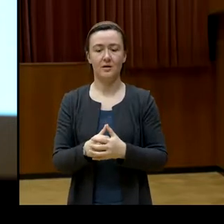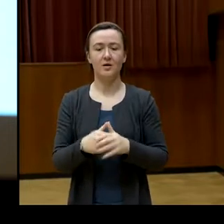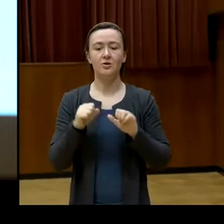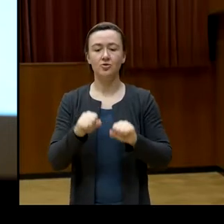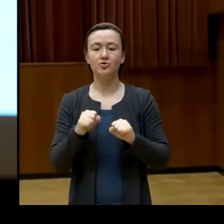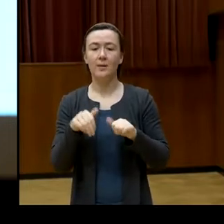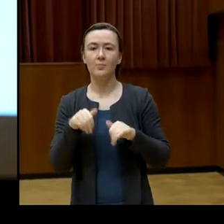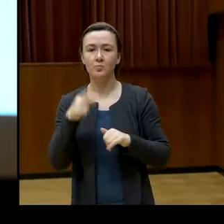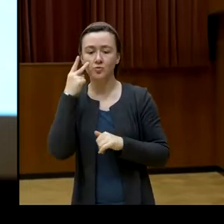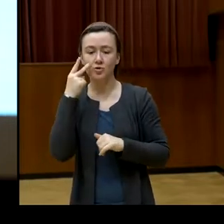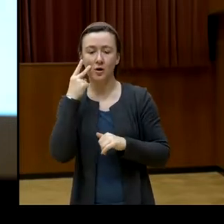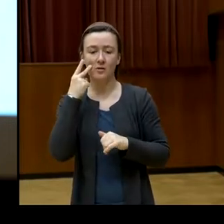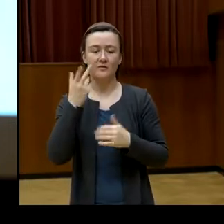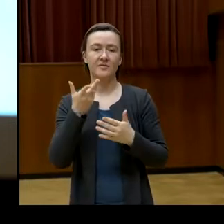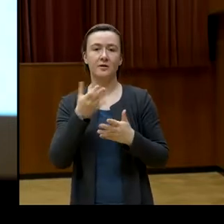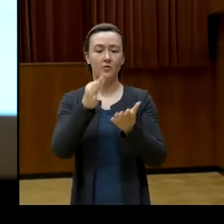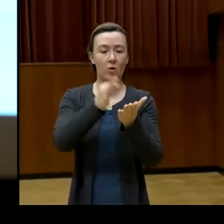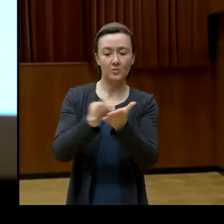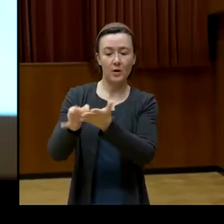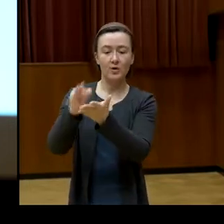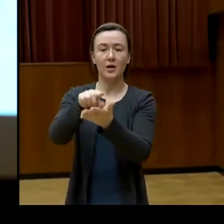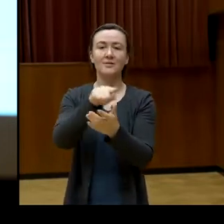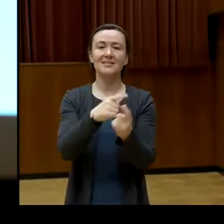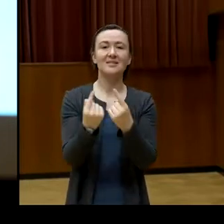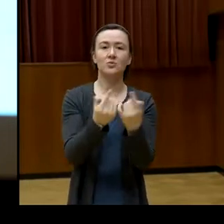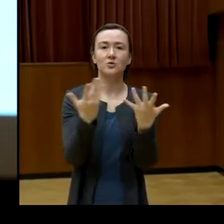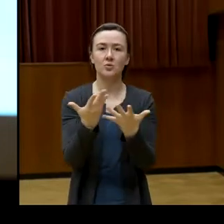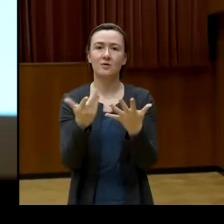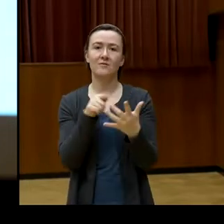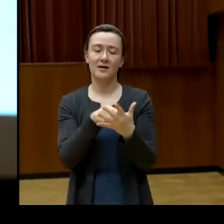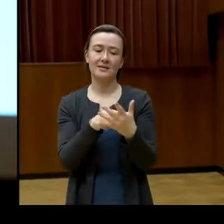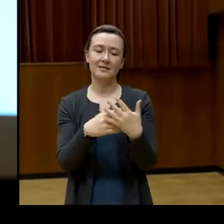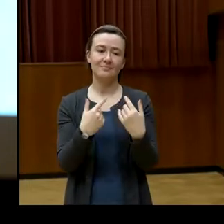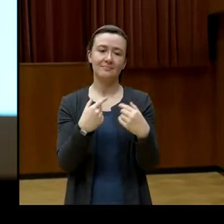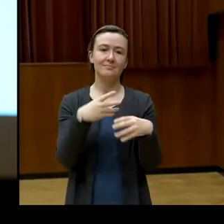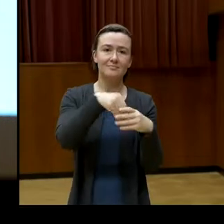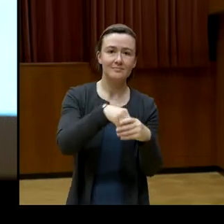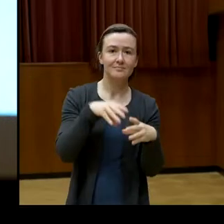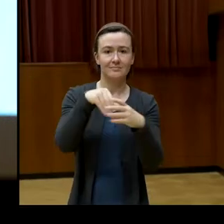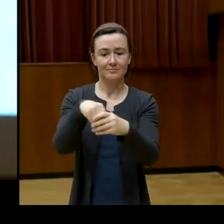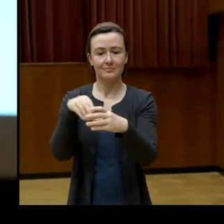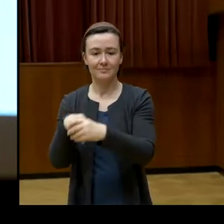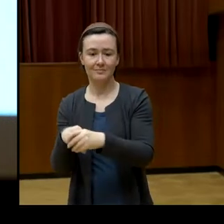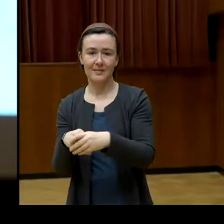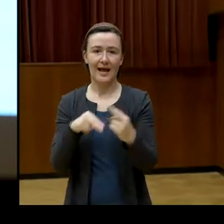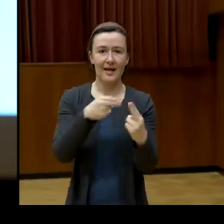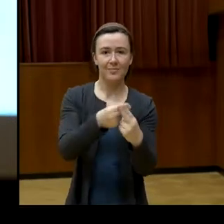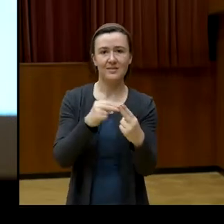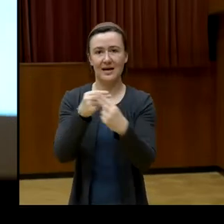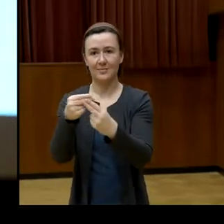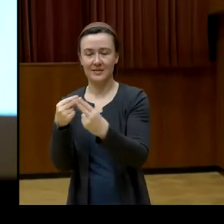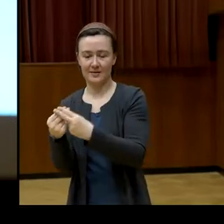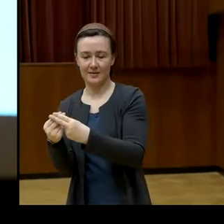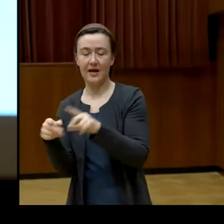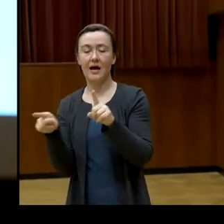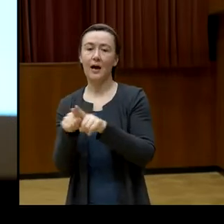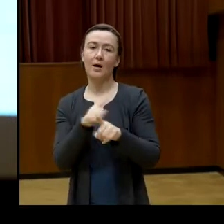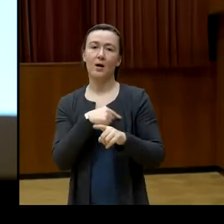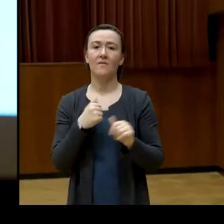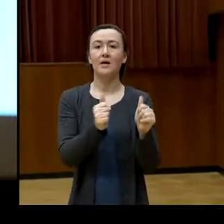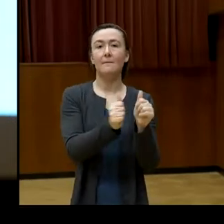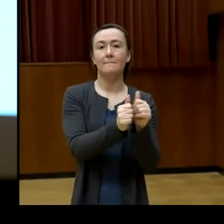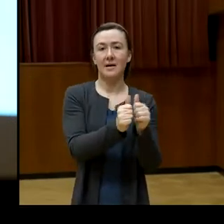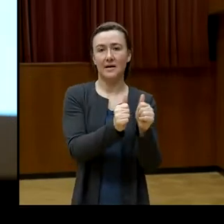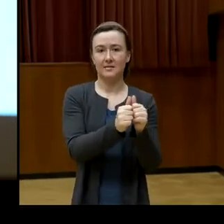vor allem auch mit Partnerinnen und Partnern, die eine gleiche oder ähnliche Stoßrichtung verfolgen wie wir. Als ein Beispiel